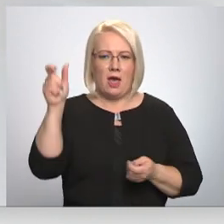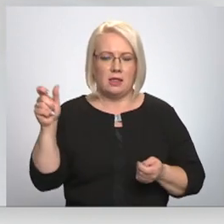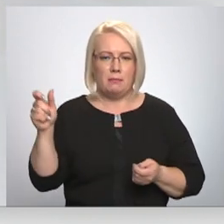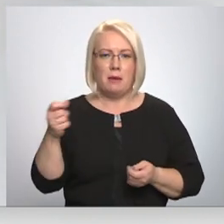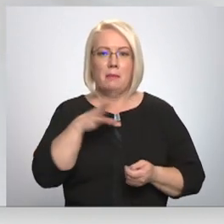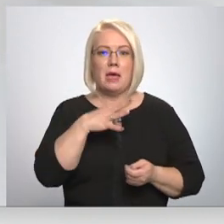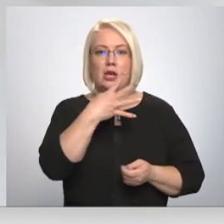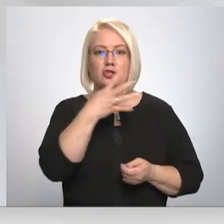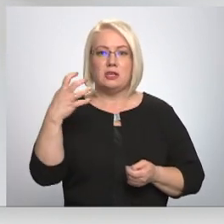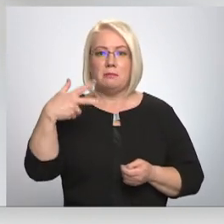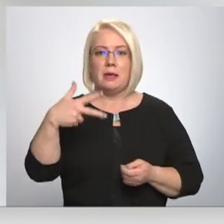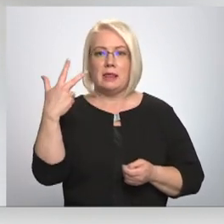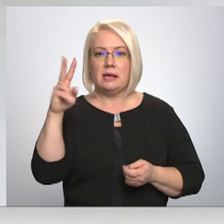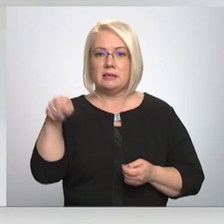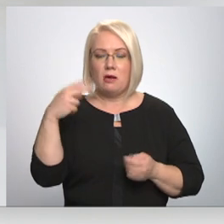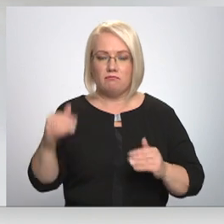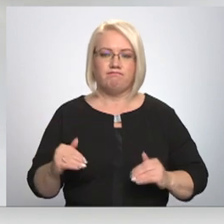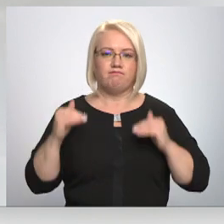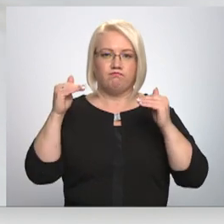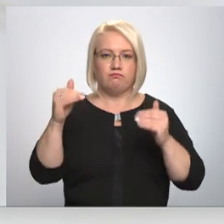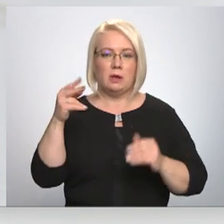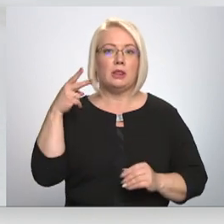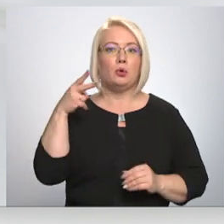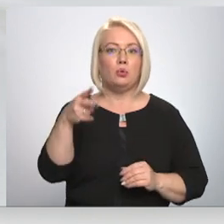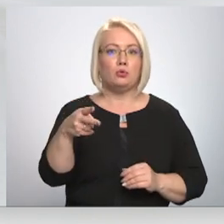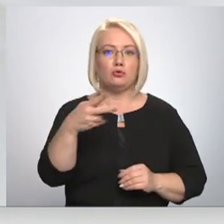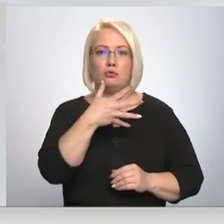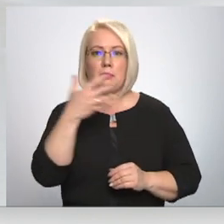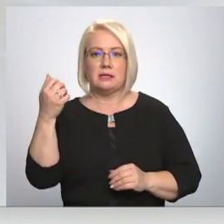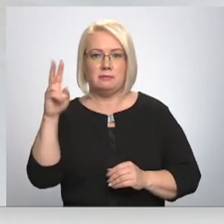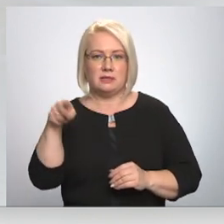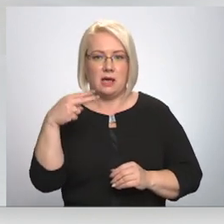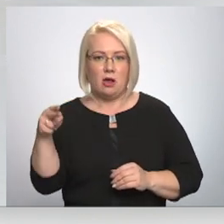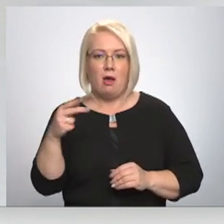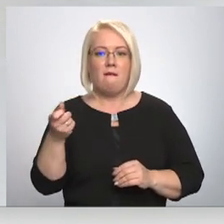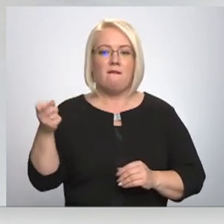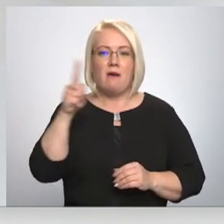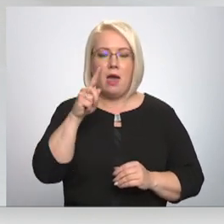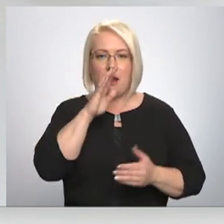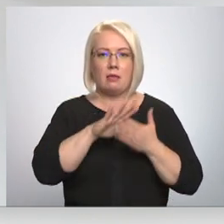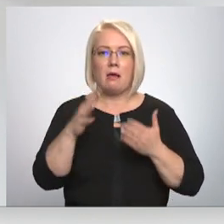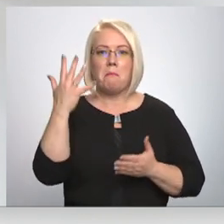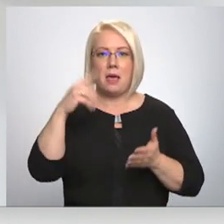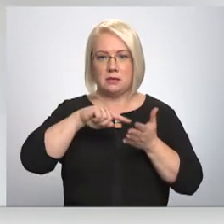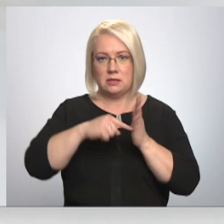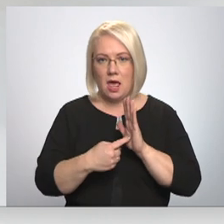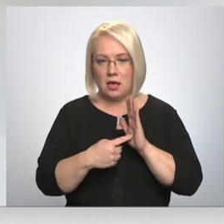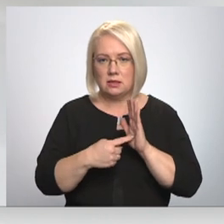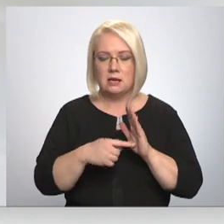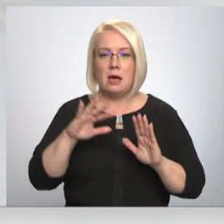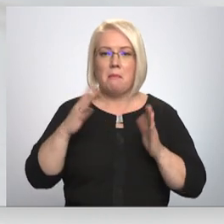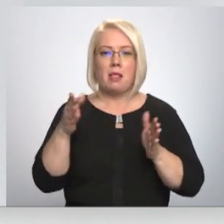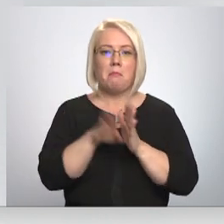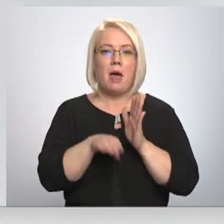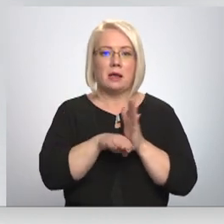453 eiro uz nepilniem 2500. Proti vairāk nekā piecas reizes. Savukārt ierindas